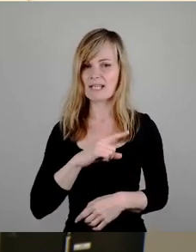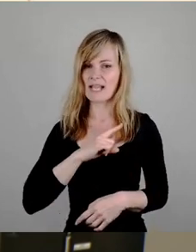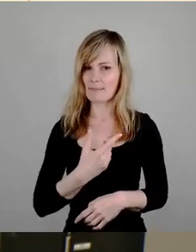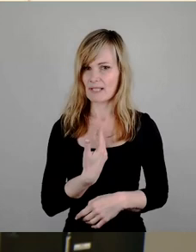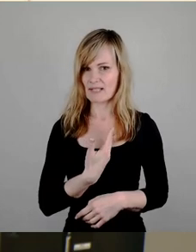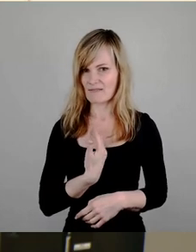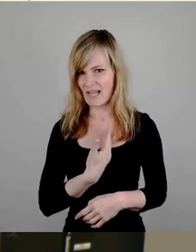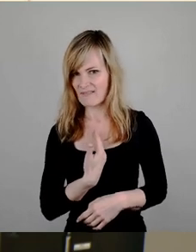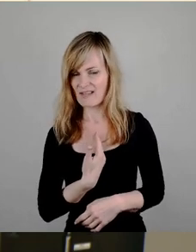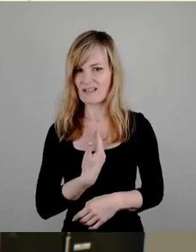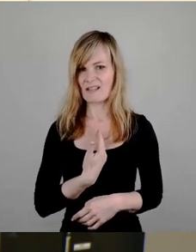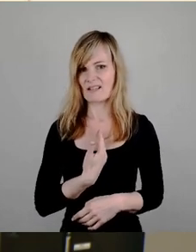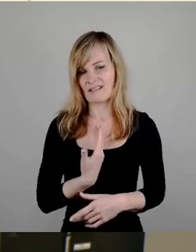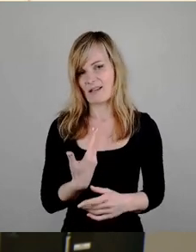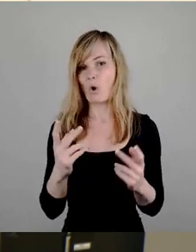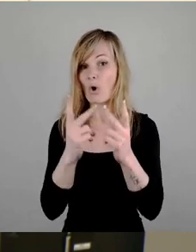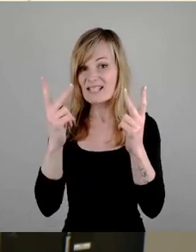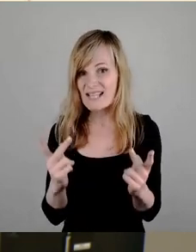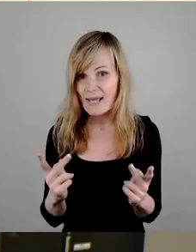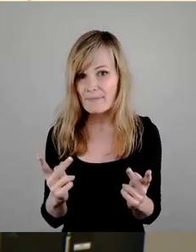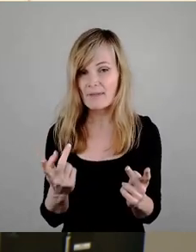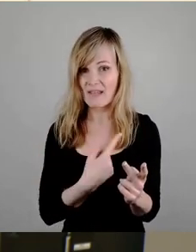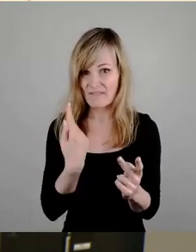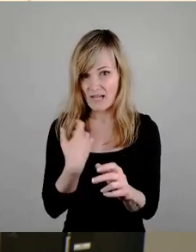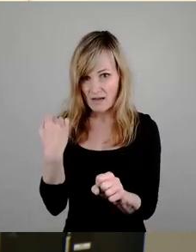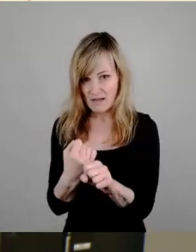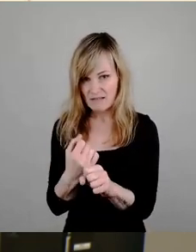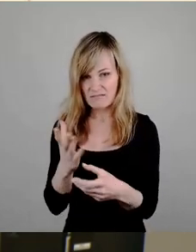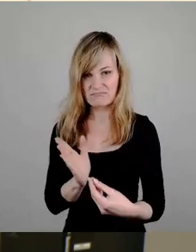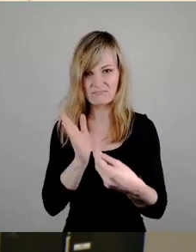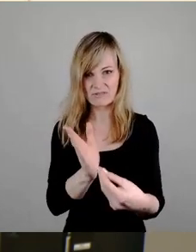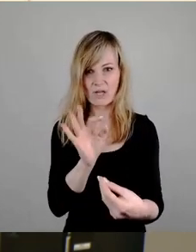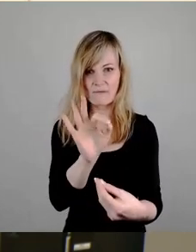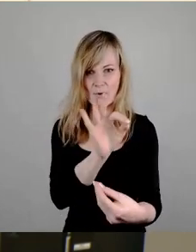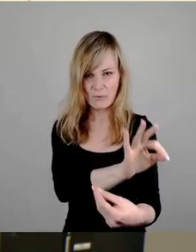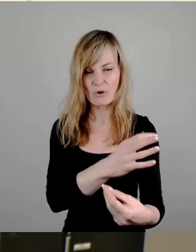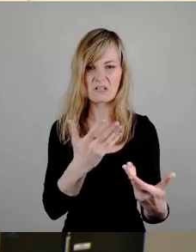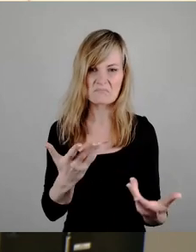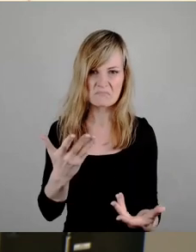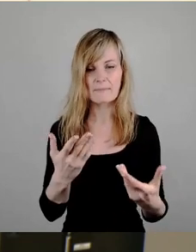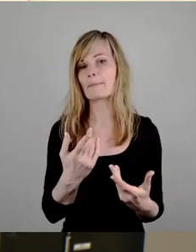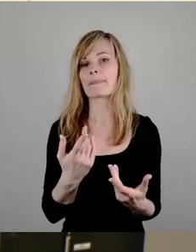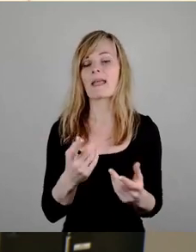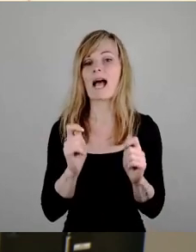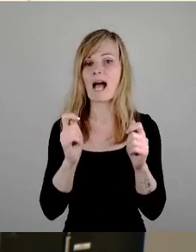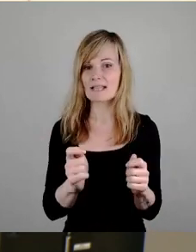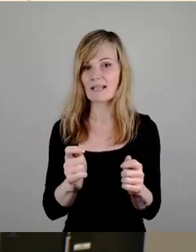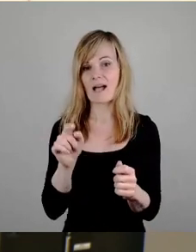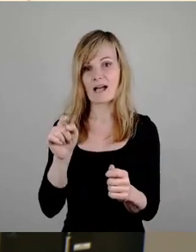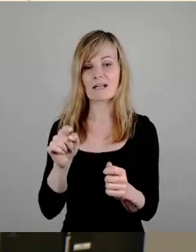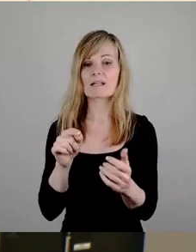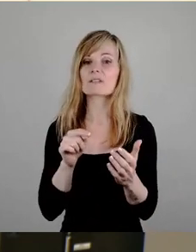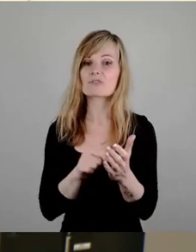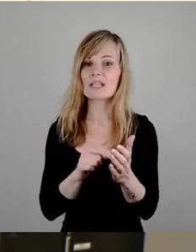ein Konzept in dieser Form erstellt werden kann Zumal im Antrag natürlich auch einmal